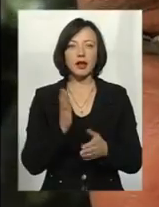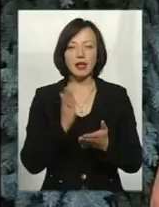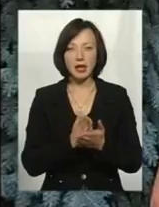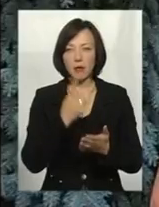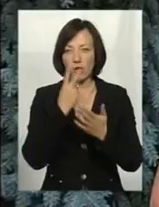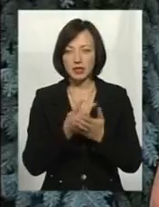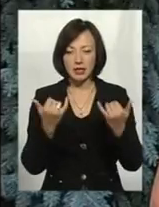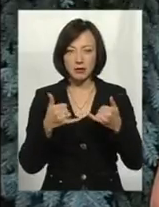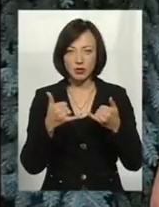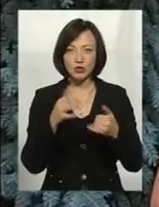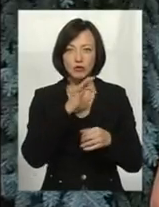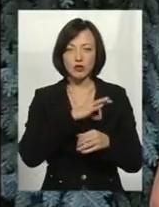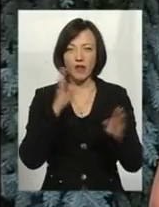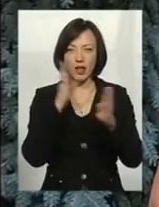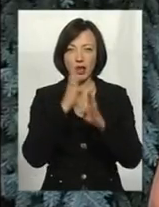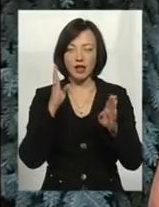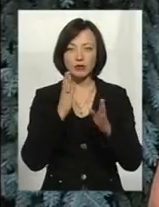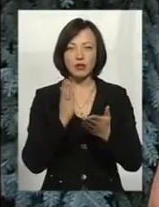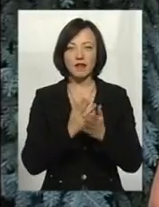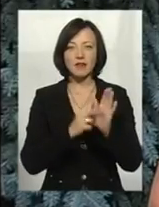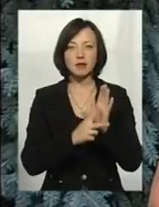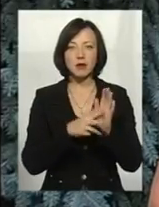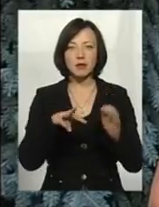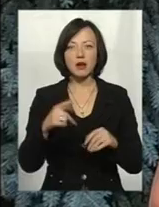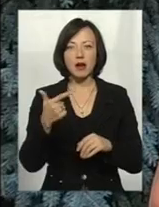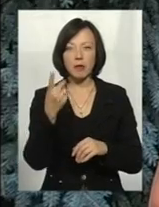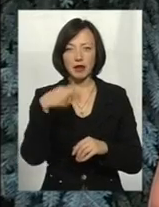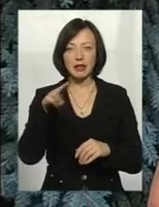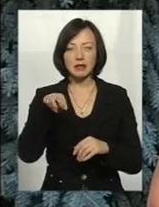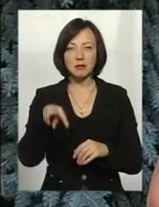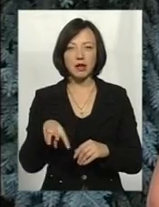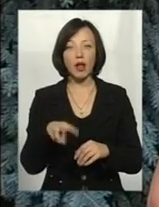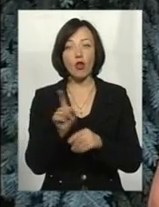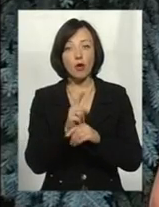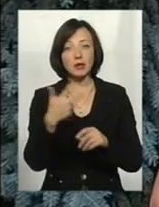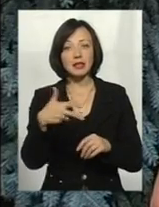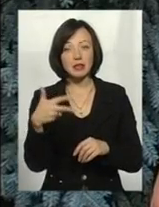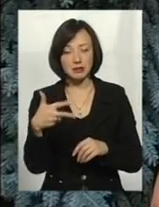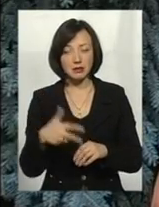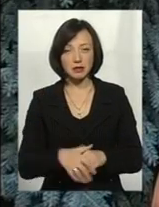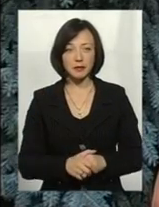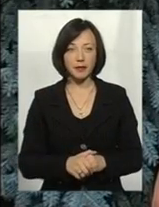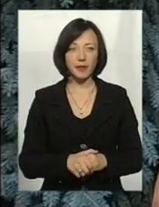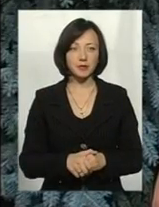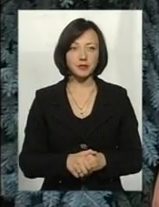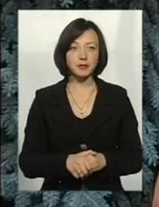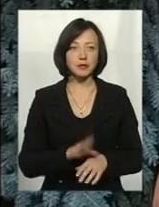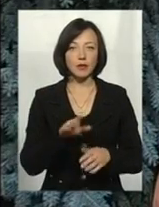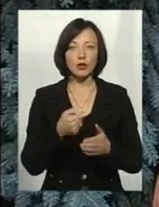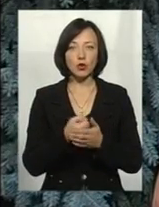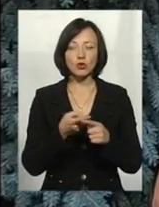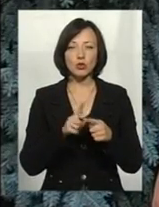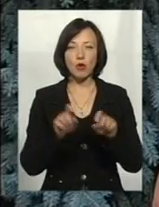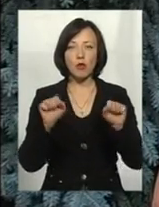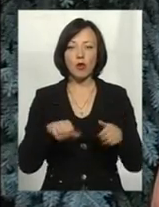кисню, який встановить 80 мг на дециметр кубічних. При нормативі 30 мг на дециметр кубічних. До цього могло